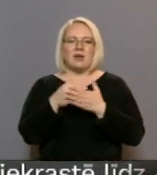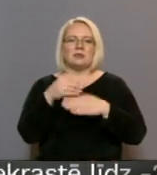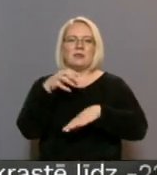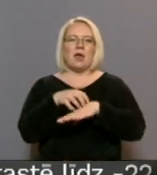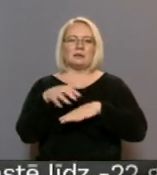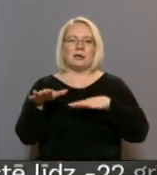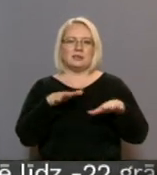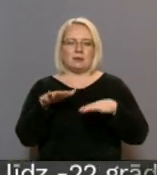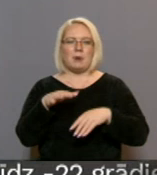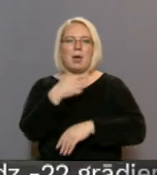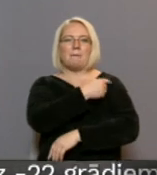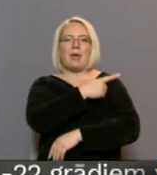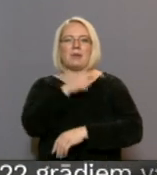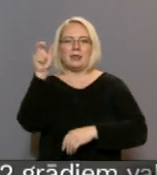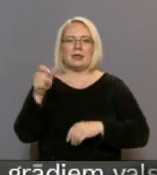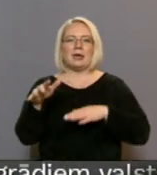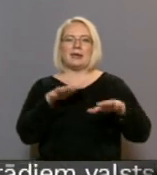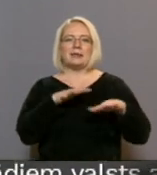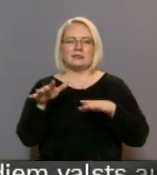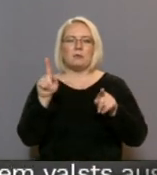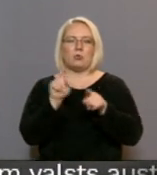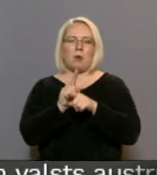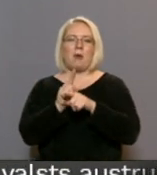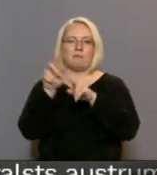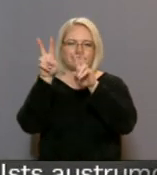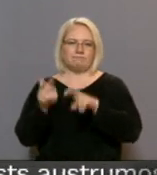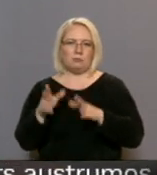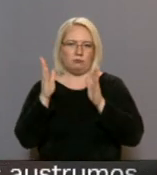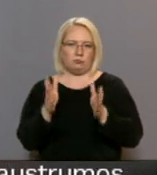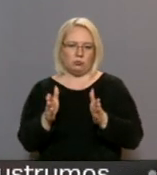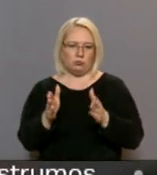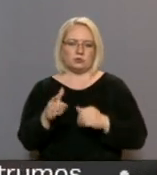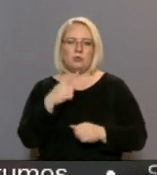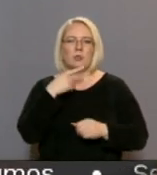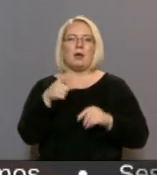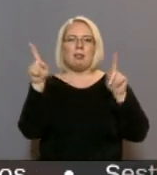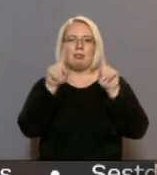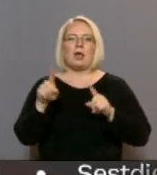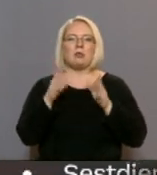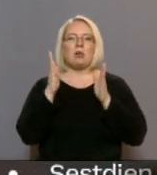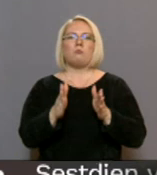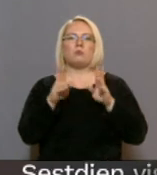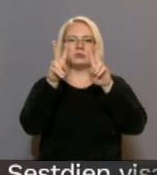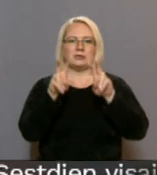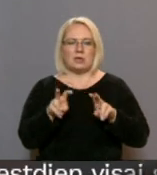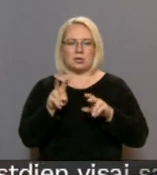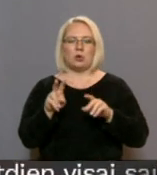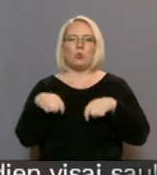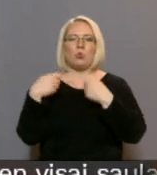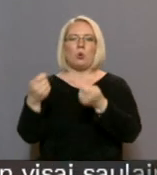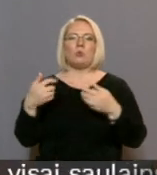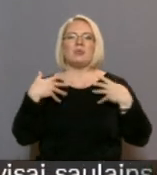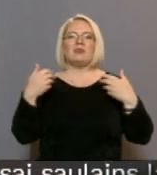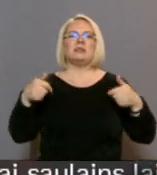Mediķi rīcība bez ievērības netiks atstāt pašu ārstu vidū. Tieta tiks izskatīta un tiks nodota veselības